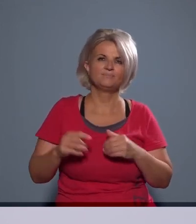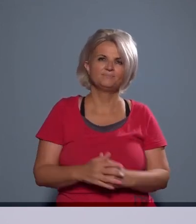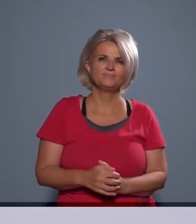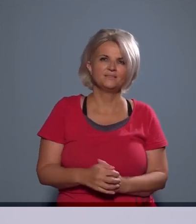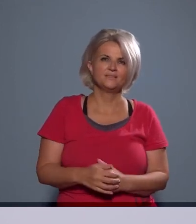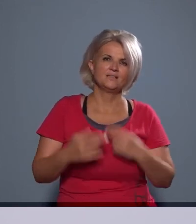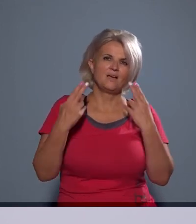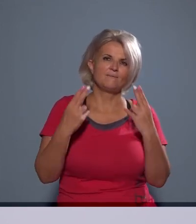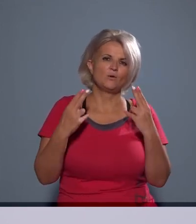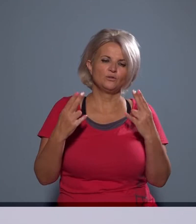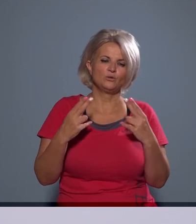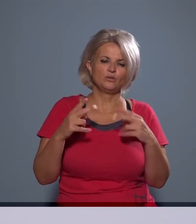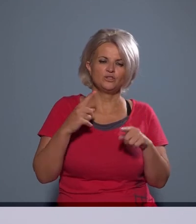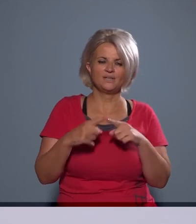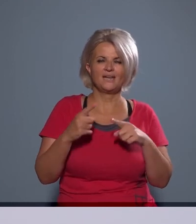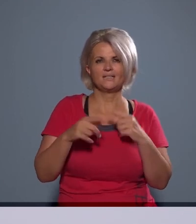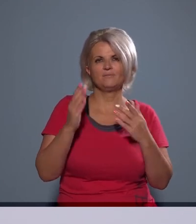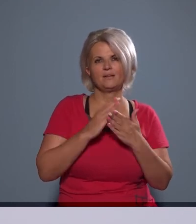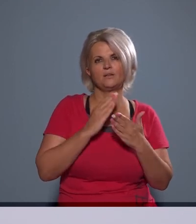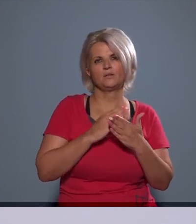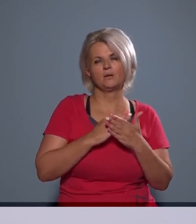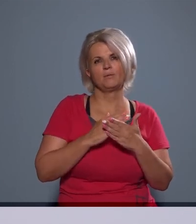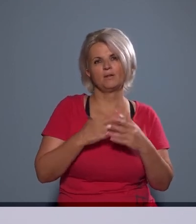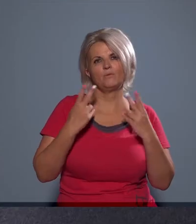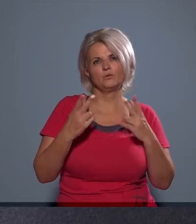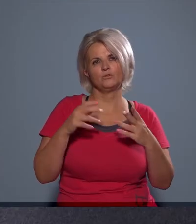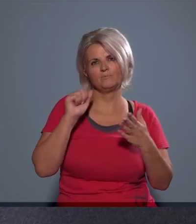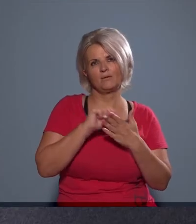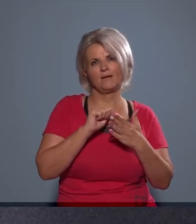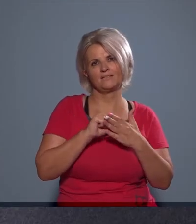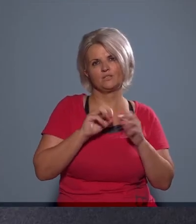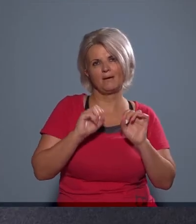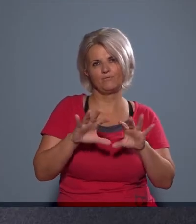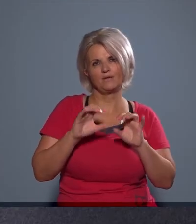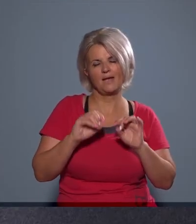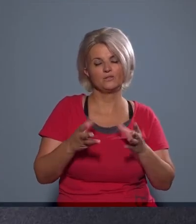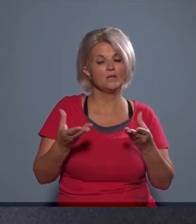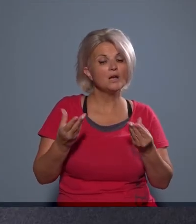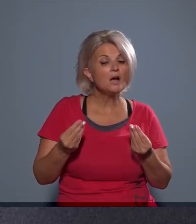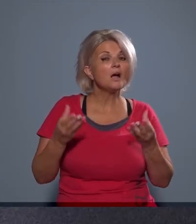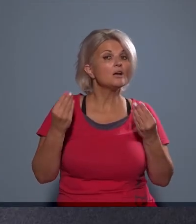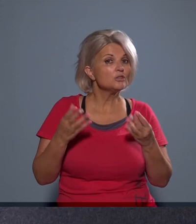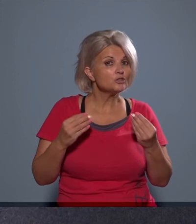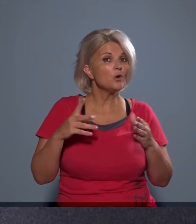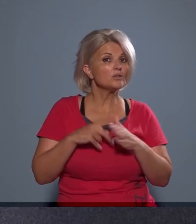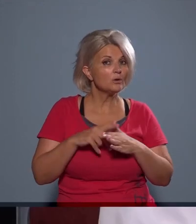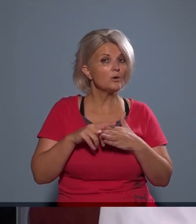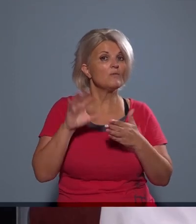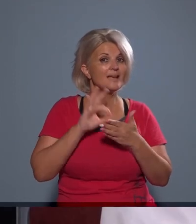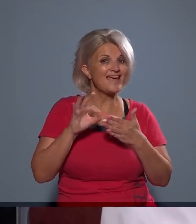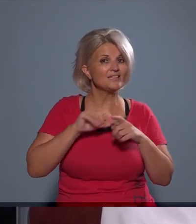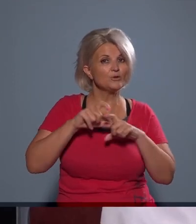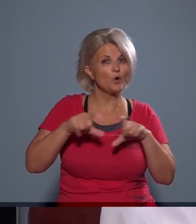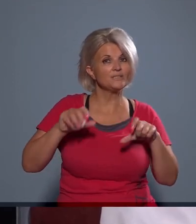fontos részfeladatokban meghatároz egy-egy beruházást. Szóval sok minden van ott a jegyző, talán,